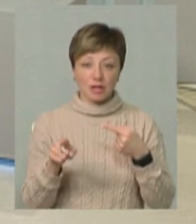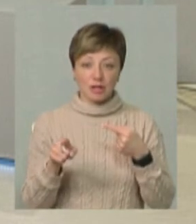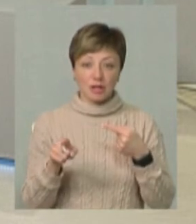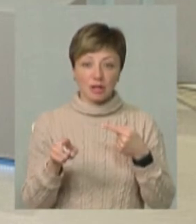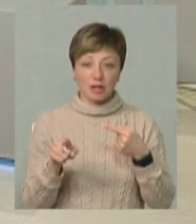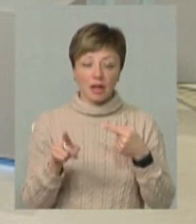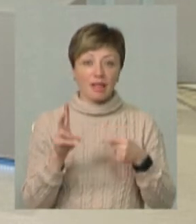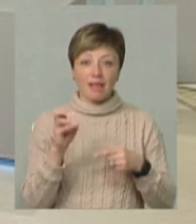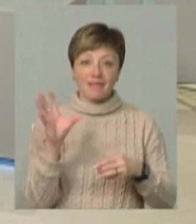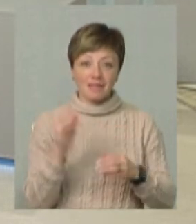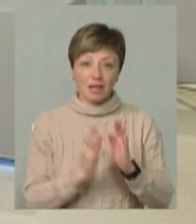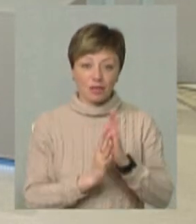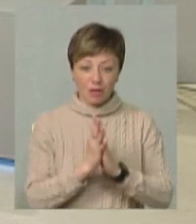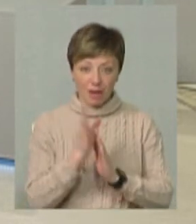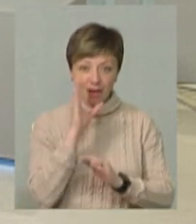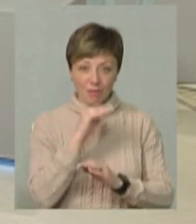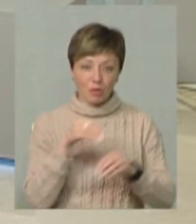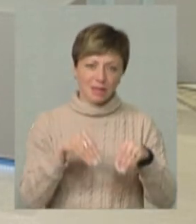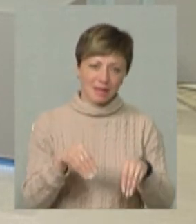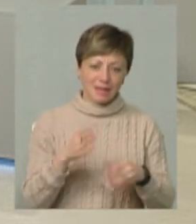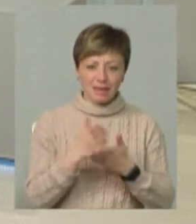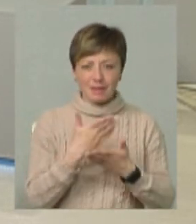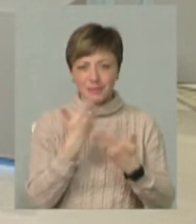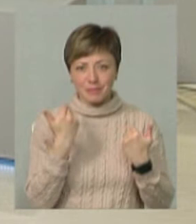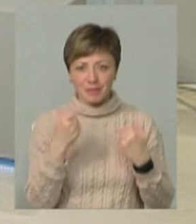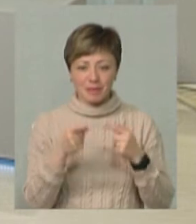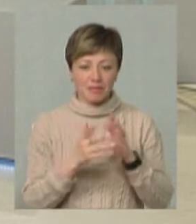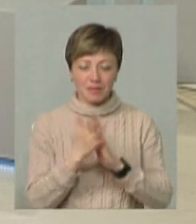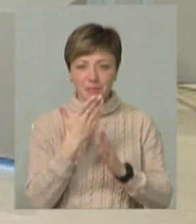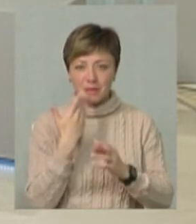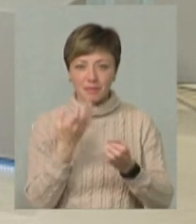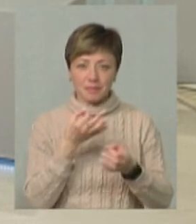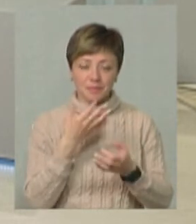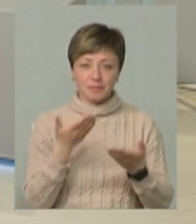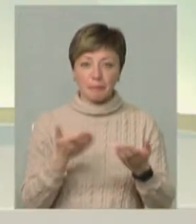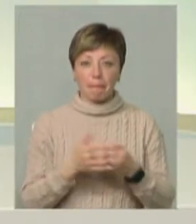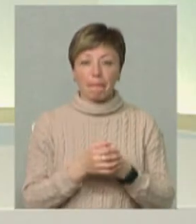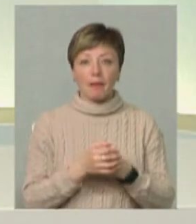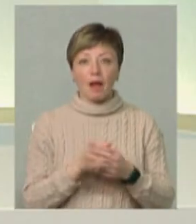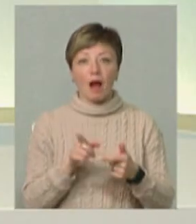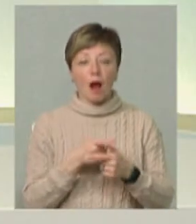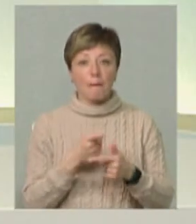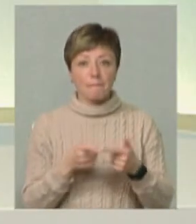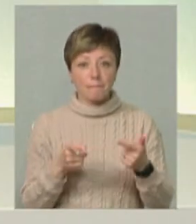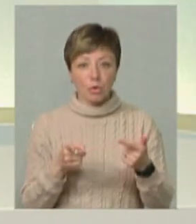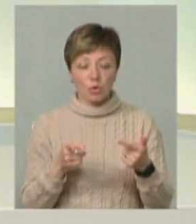не все сходить, правда, десь. Посадили десь, воно там не виросло, там ще щось, тобто або